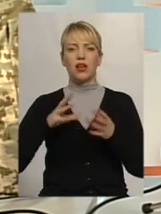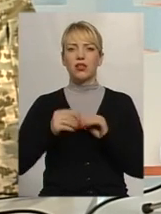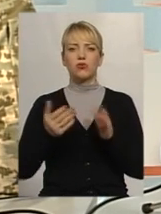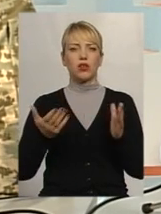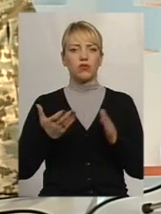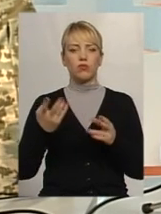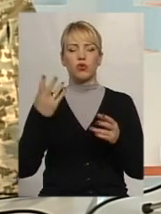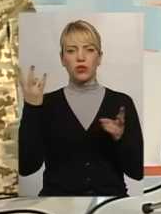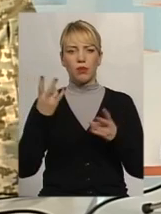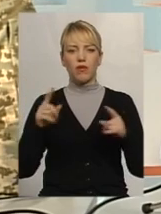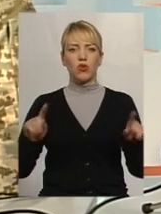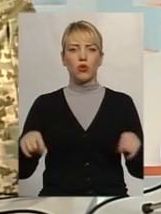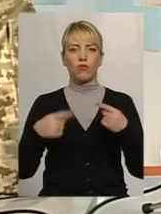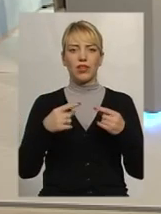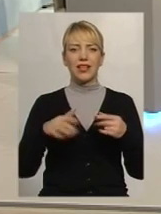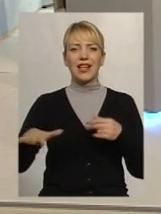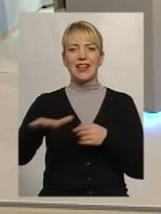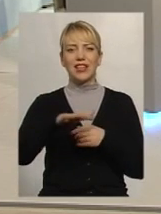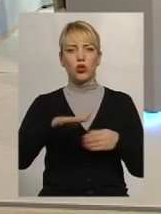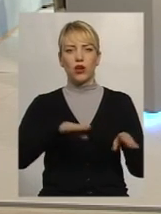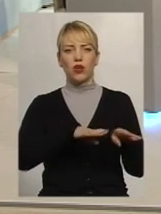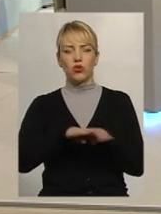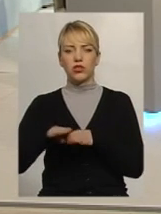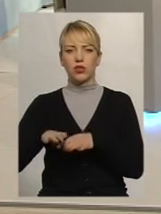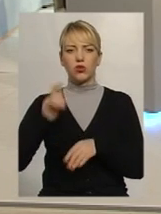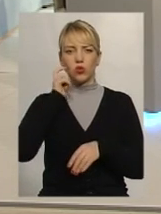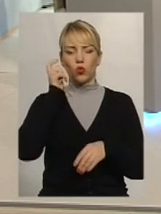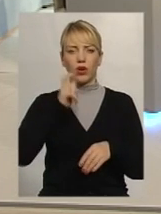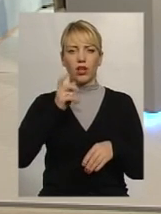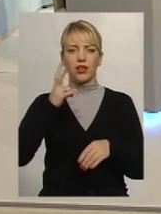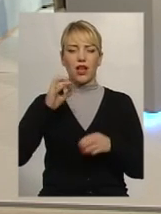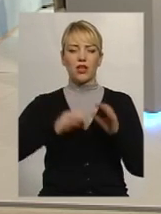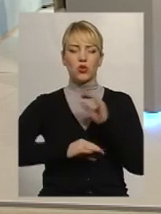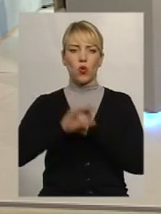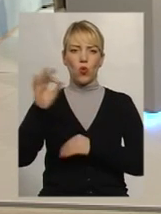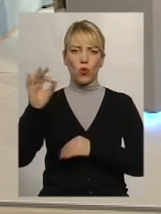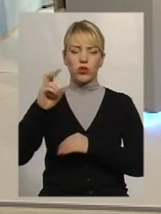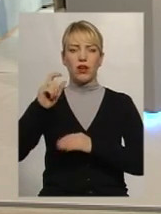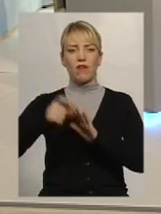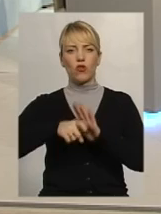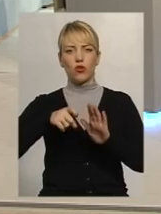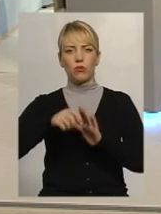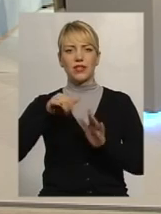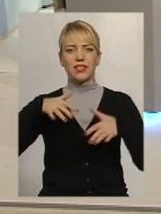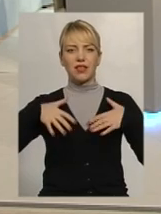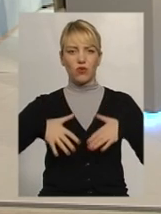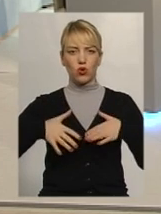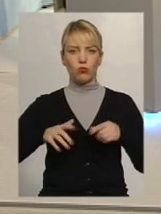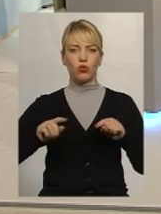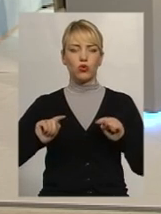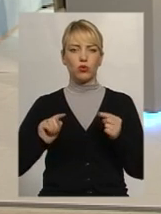територіальну цілісність України і на Сході, в Донбасі, і в Криму. Тому, власне,